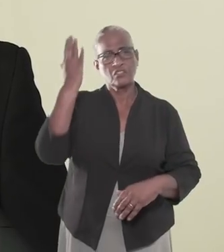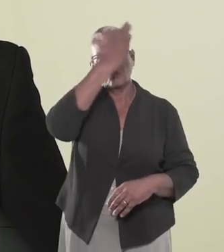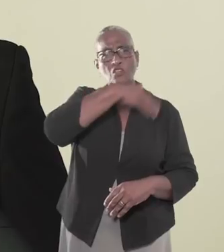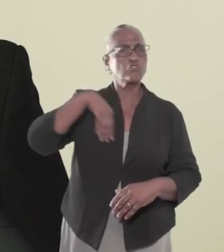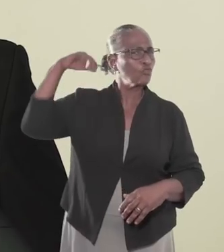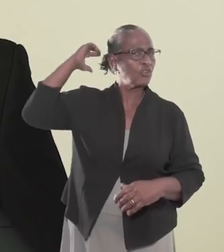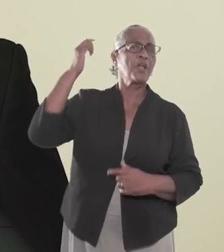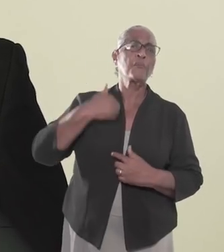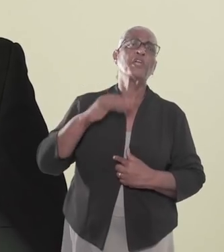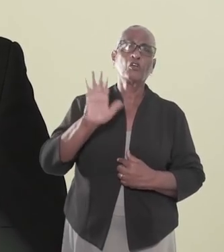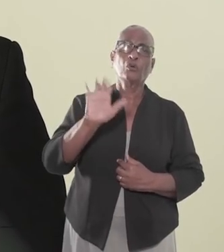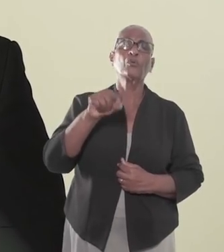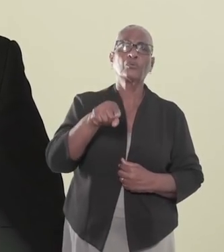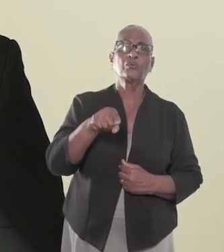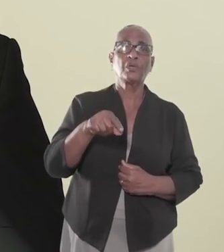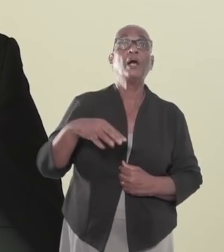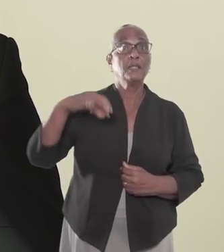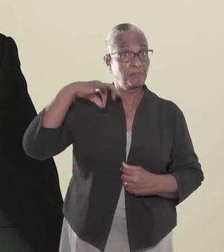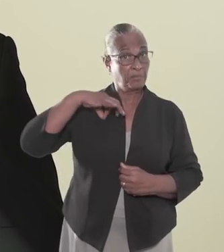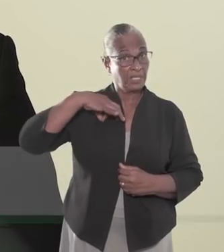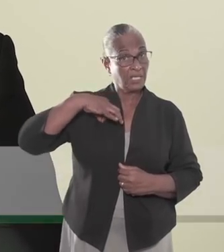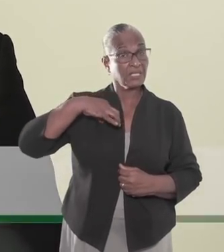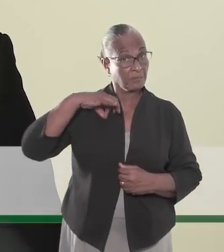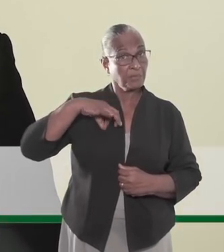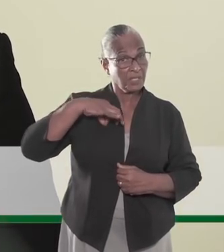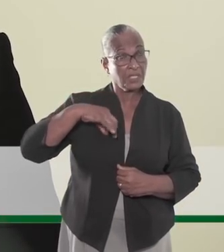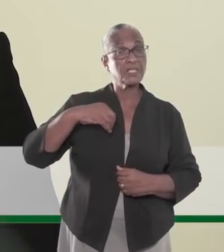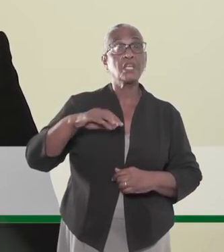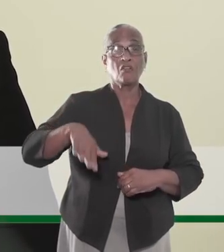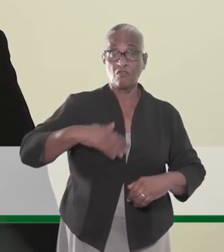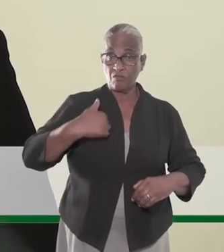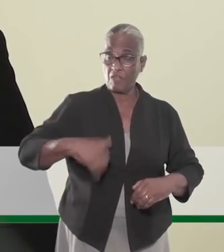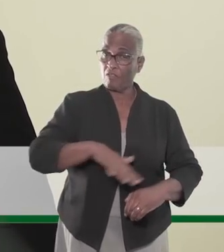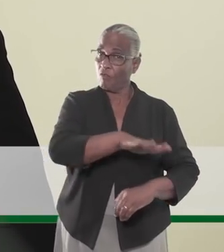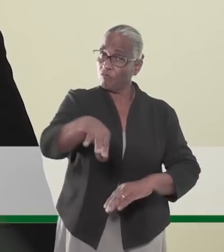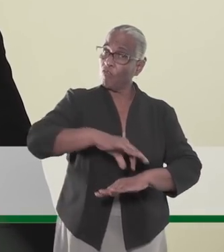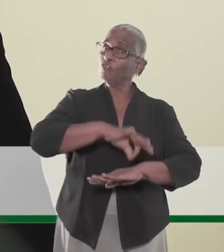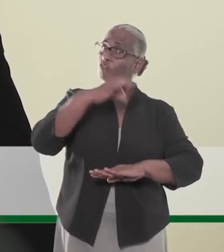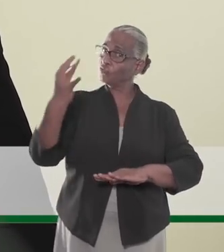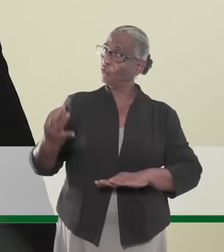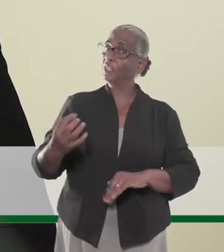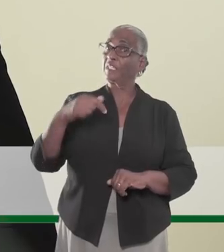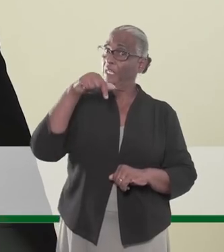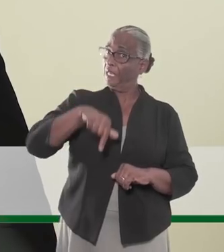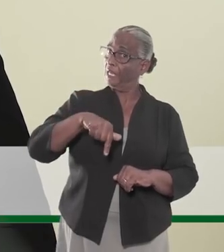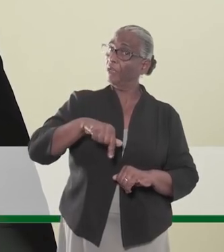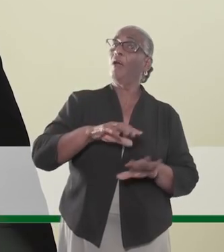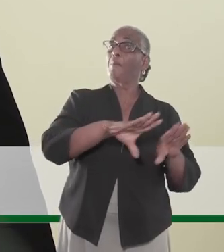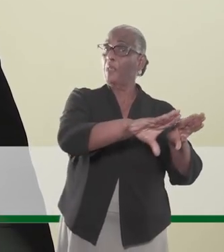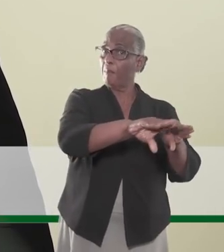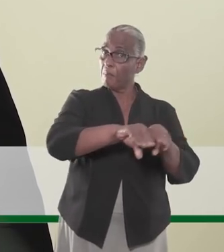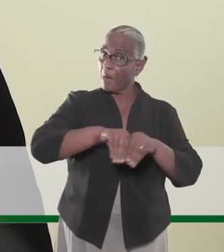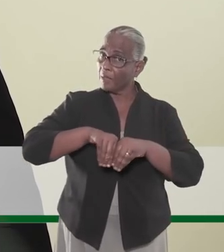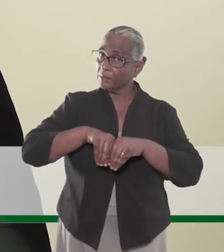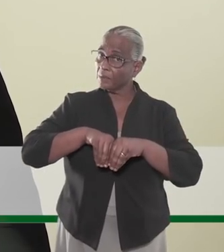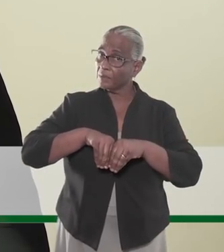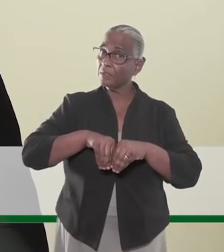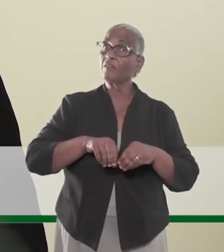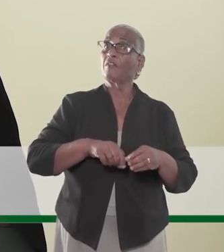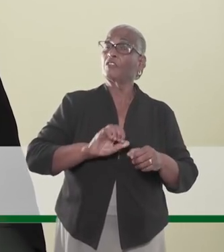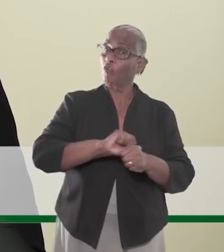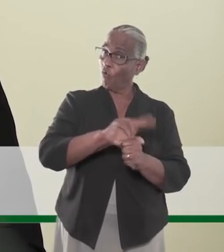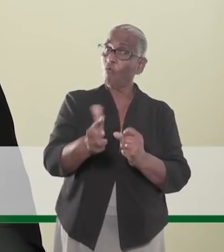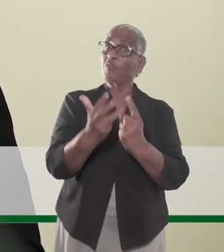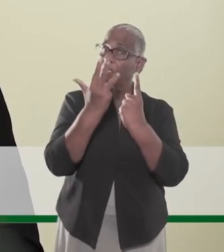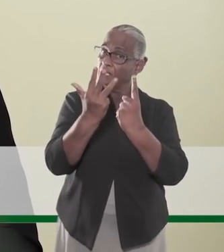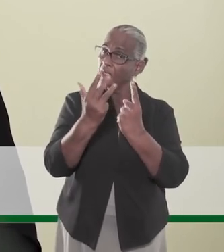Landgenoten, ik groet u. Als minister van Volksgezondheid vervul ik dit keer de rol om de maatregelen